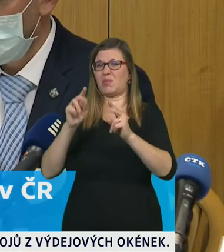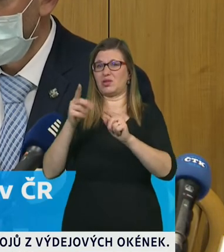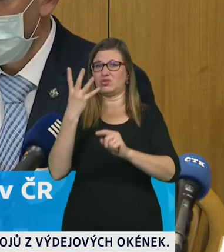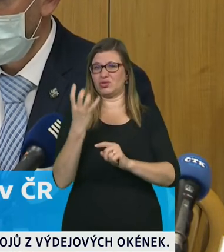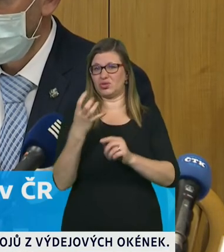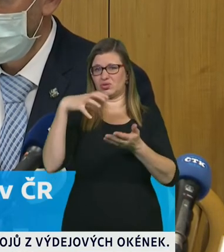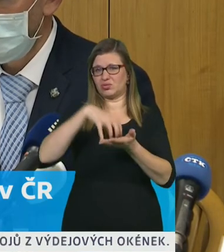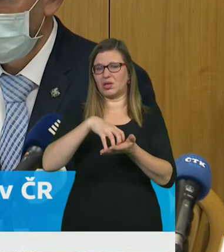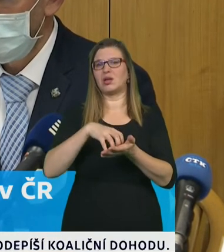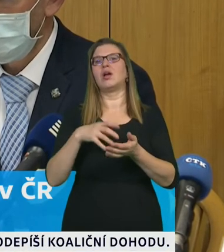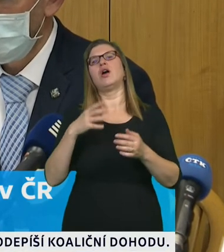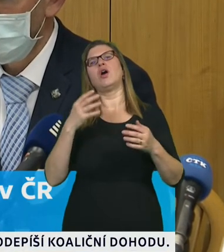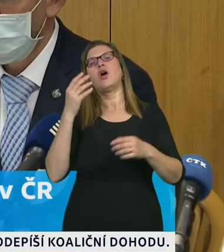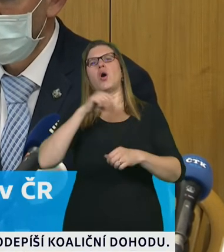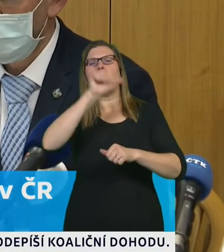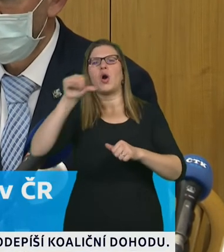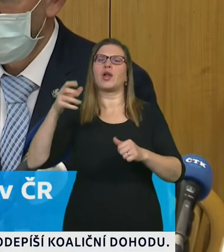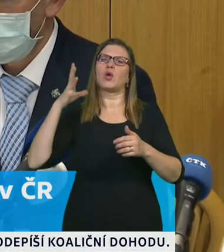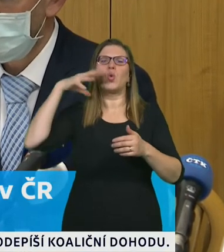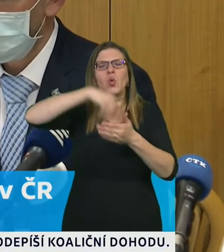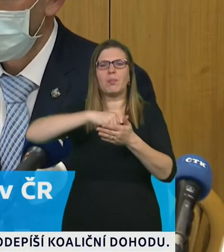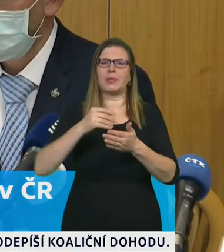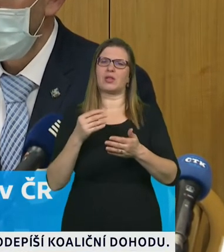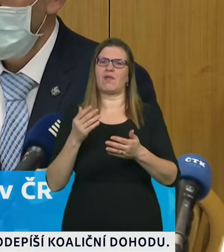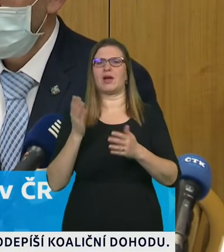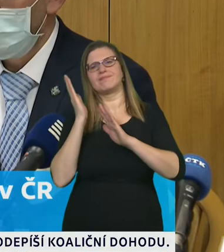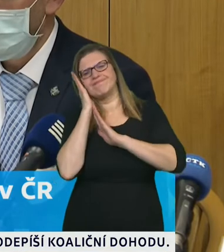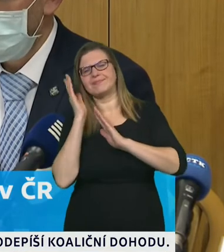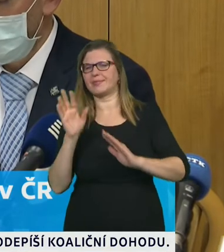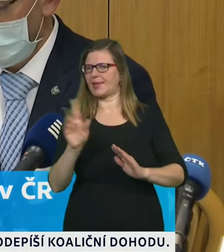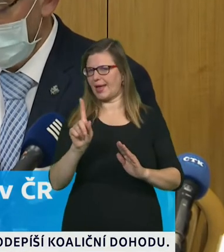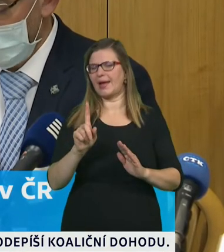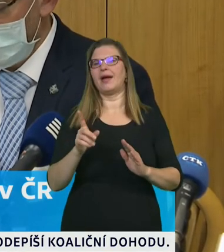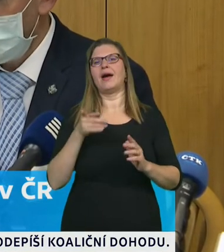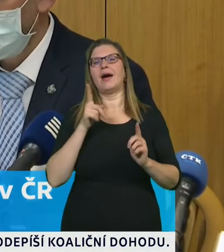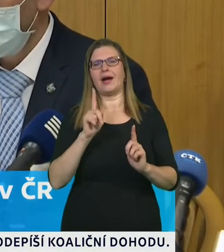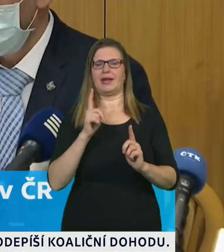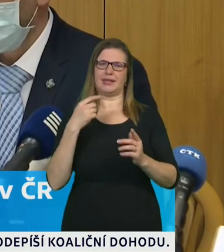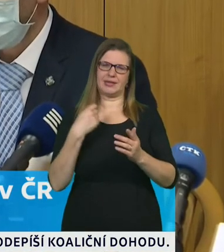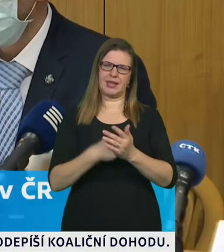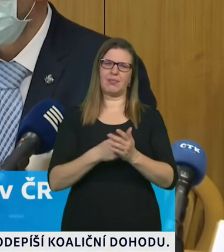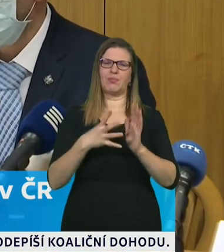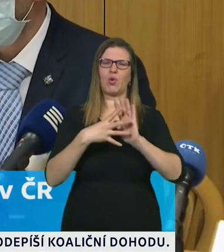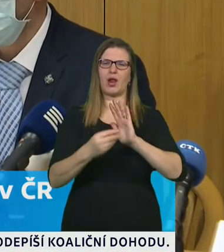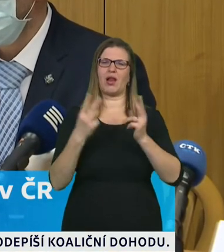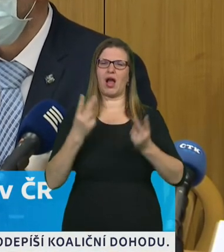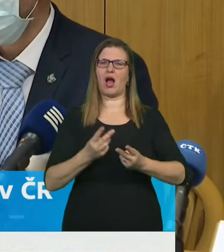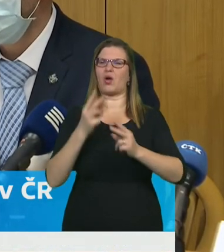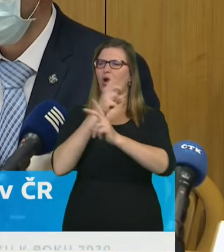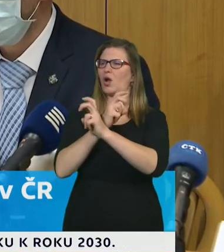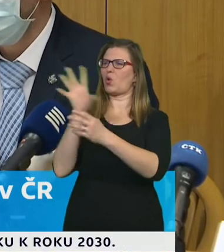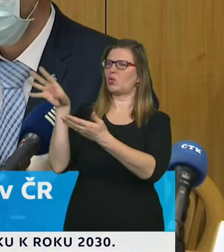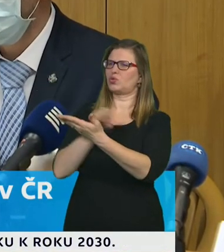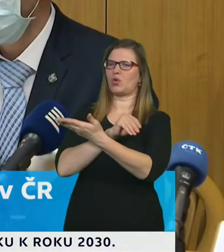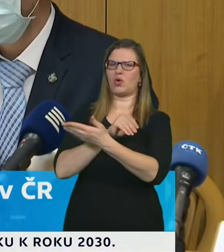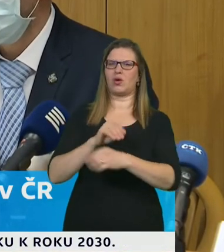ubytovat ale pravděpodobně budeme navrhovat model který bude blízky tomu rakouskému modelu to znamená